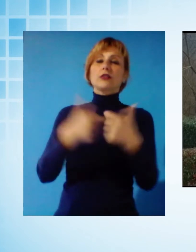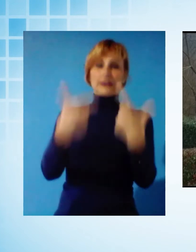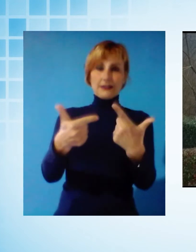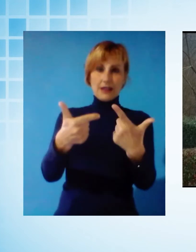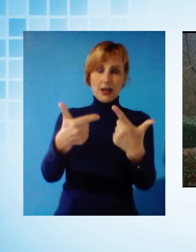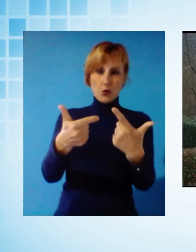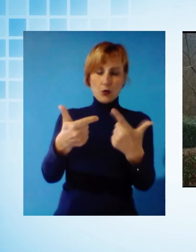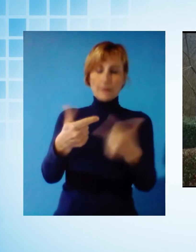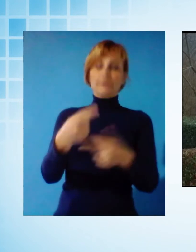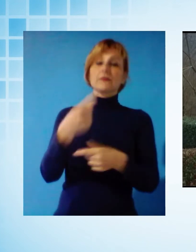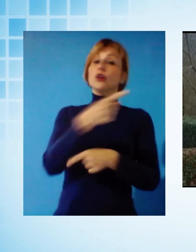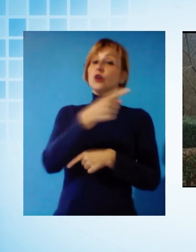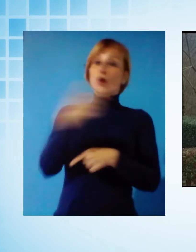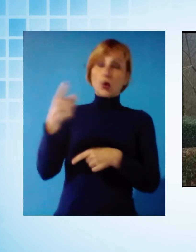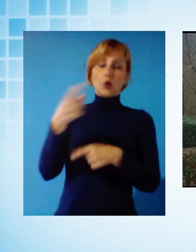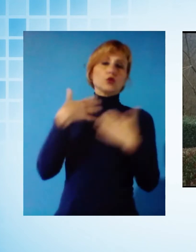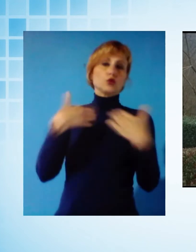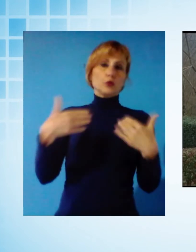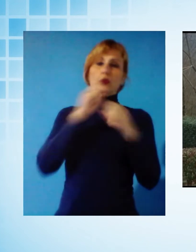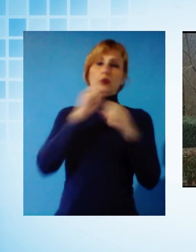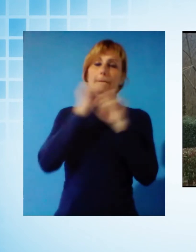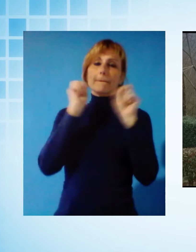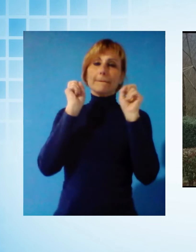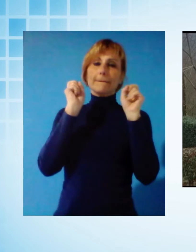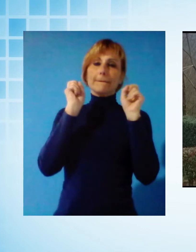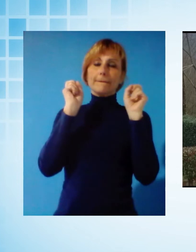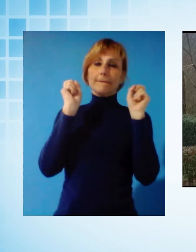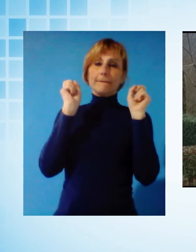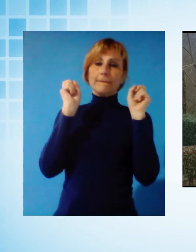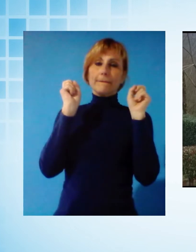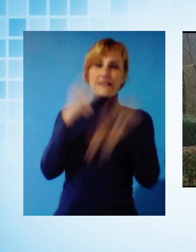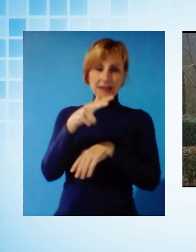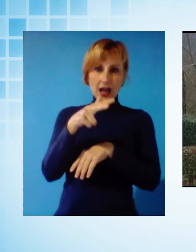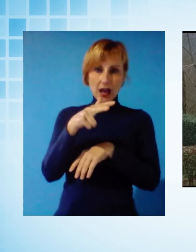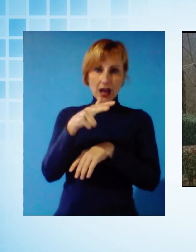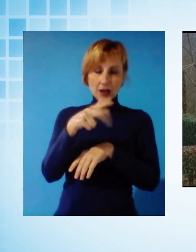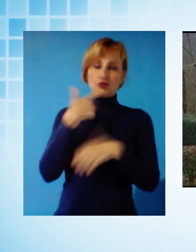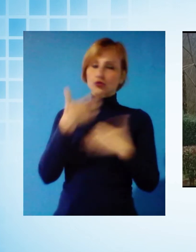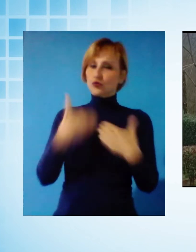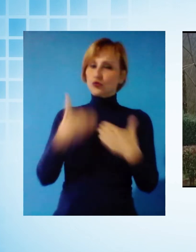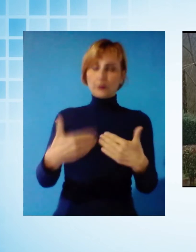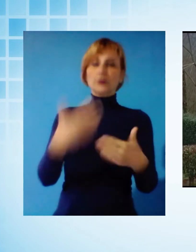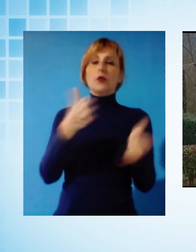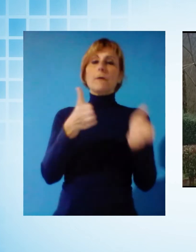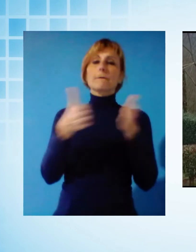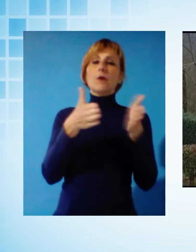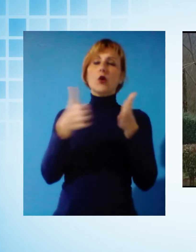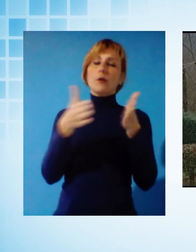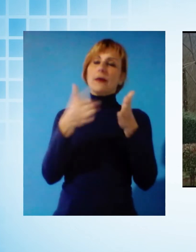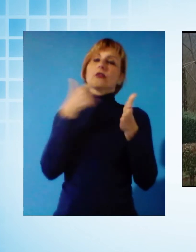messaggio che gli è stato mandato, di andare a donare immediatamente in questo momento di grande difficoltà.